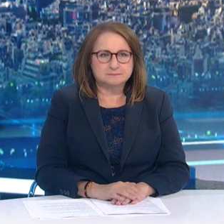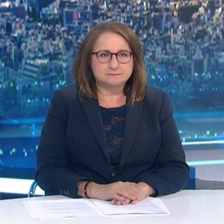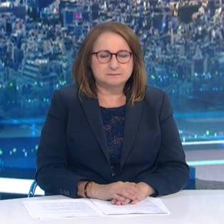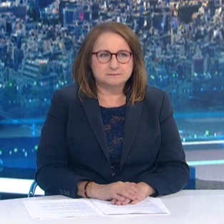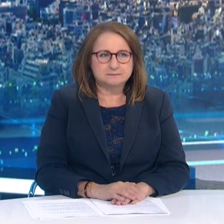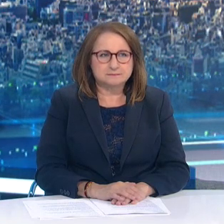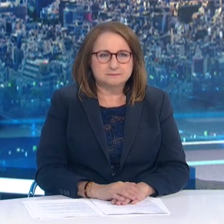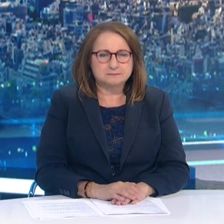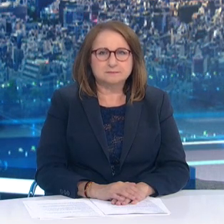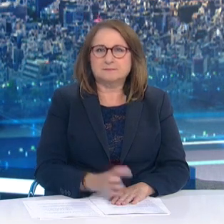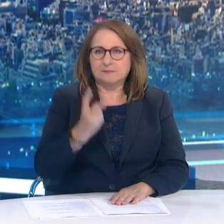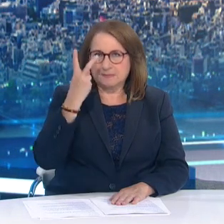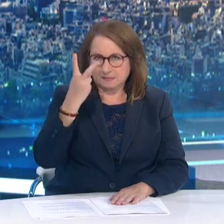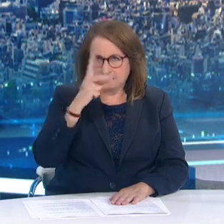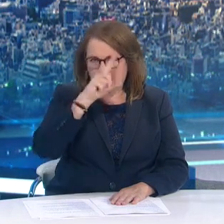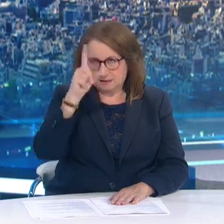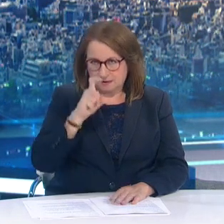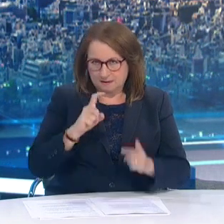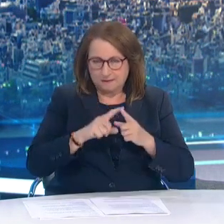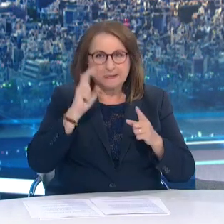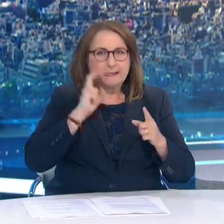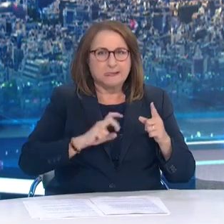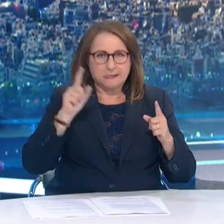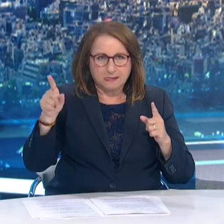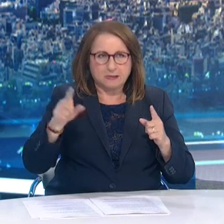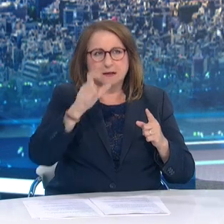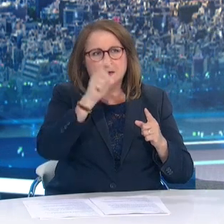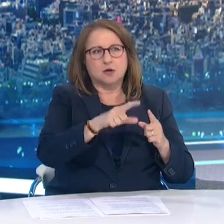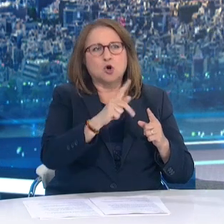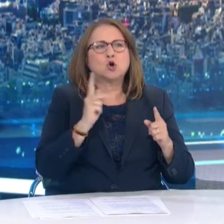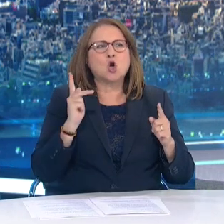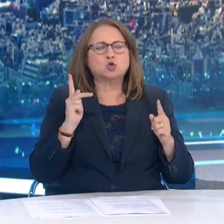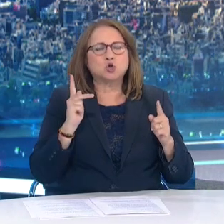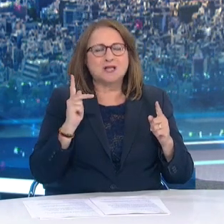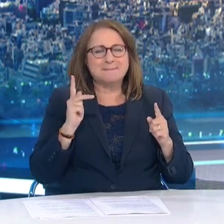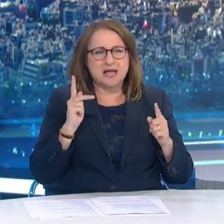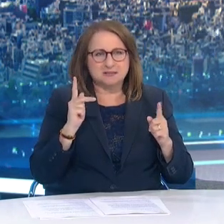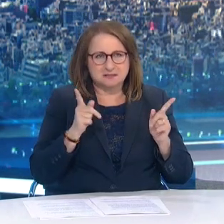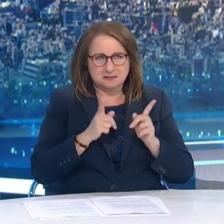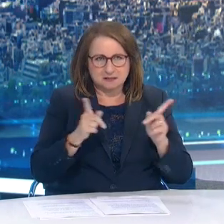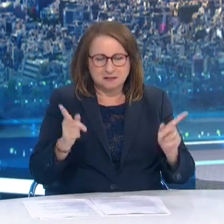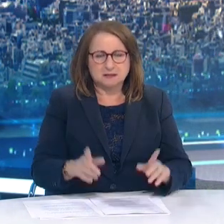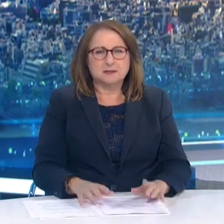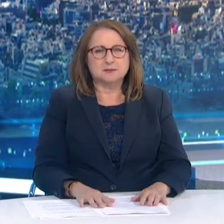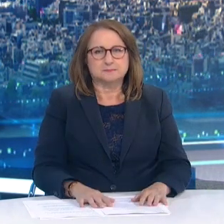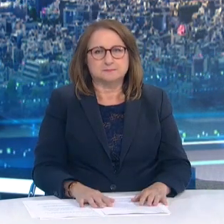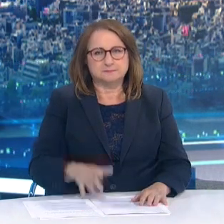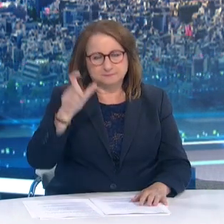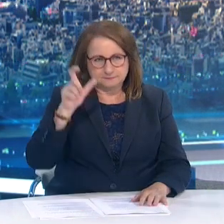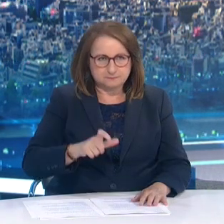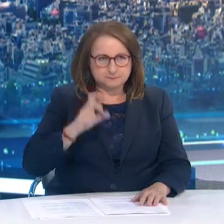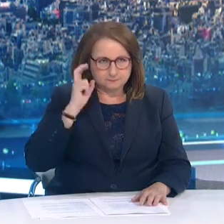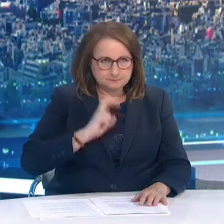Δύο ερωτήματα για τον κύριο Χαρδαλιά και για τον κύριο Κοντουζαμάνη Κύριε Χαρδαλιά, κύριε